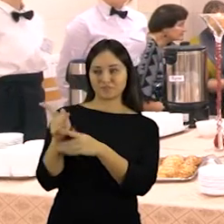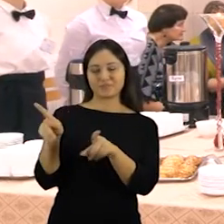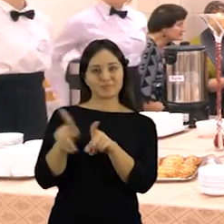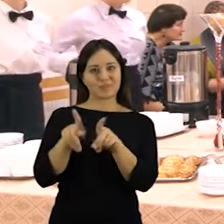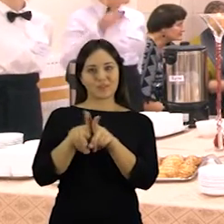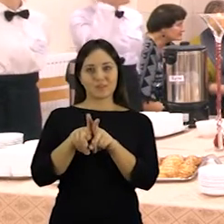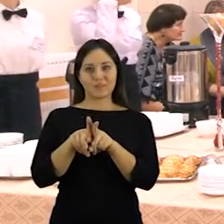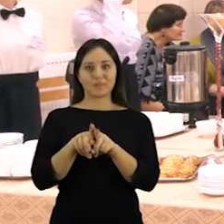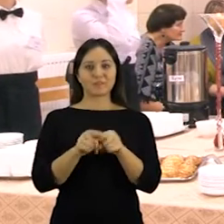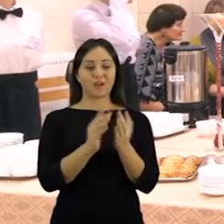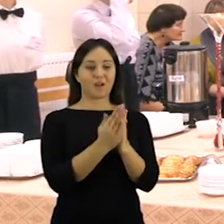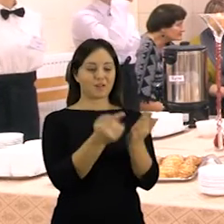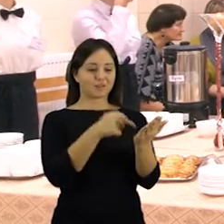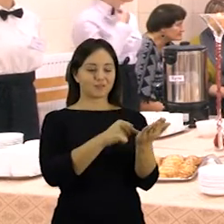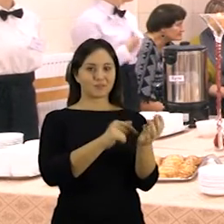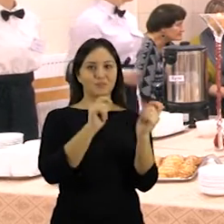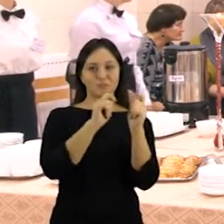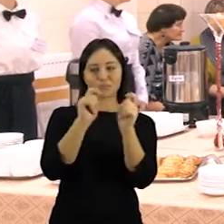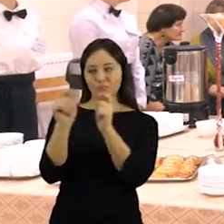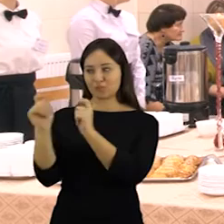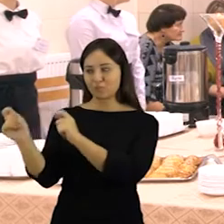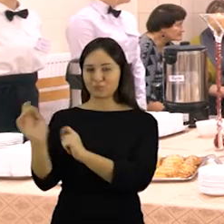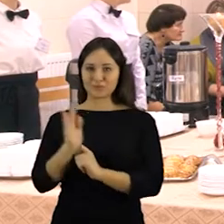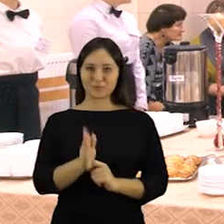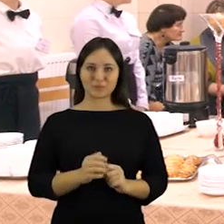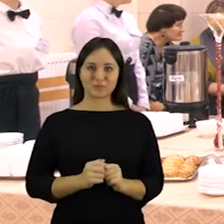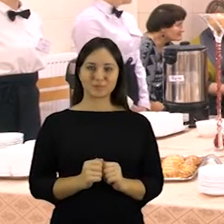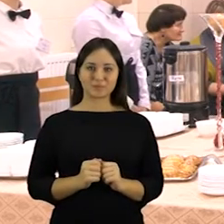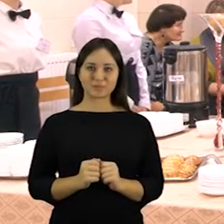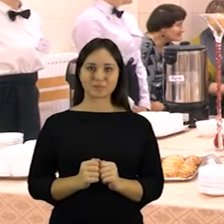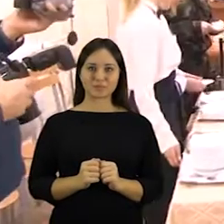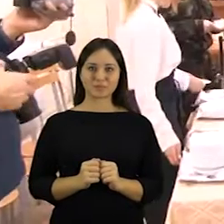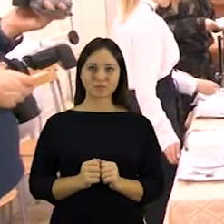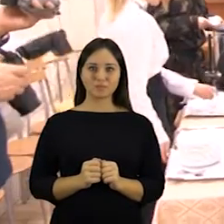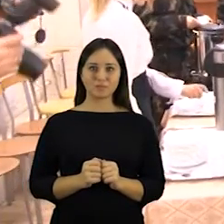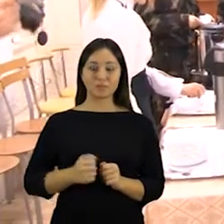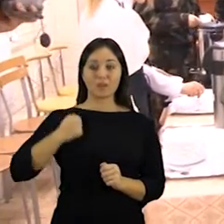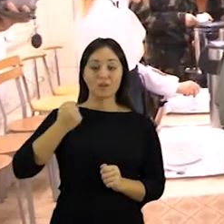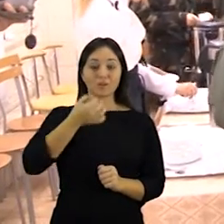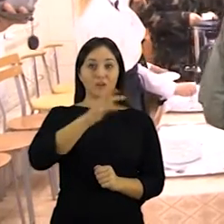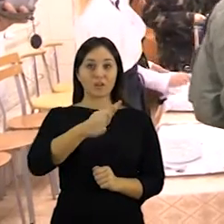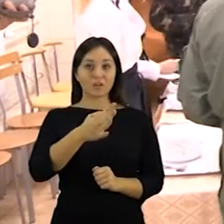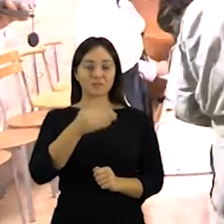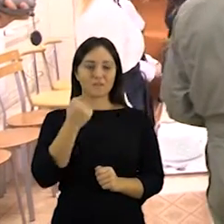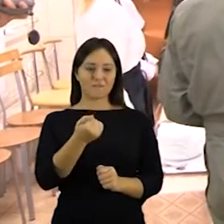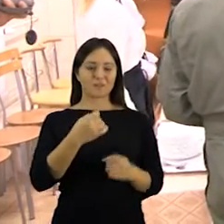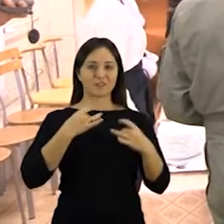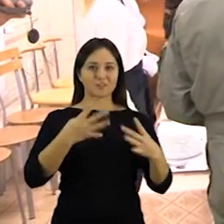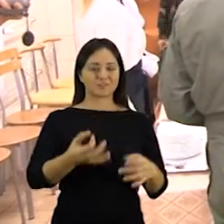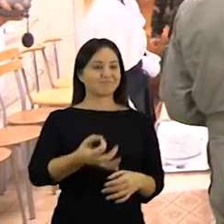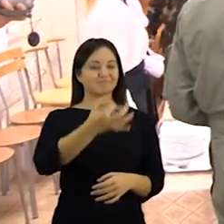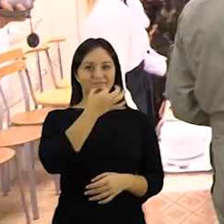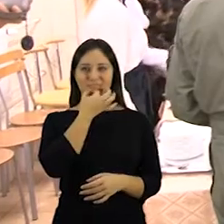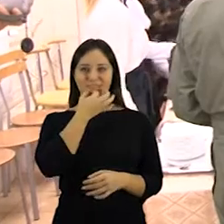baigia tą šaunę misiją, taip pat gaus knygutės ir prasivež. NATO kariai sako, kad tokios nacionalinių